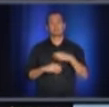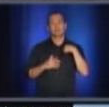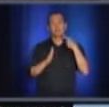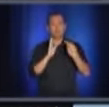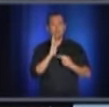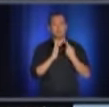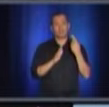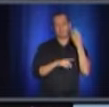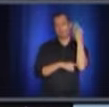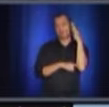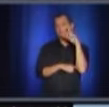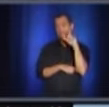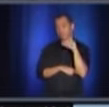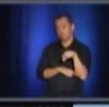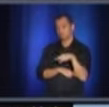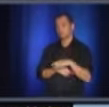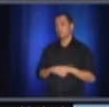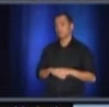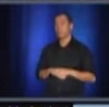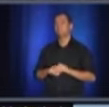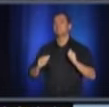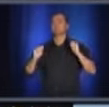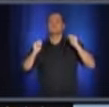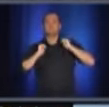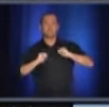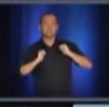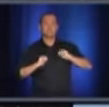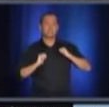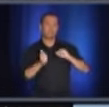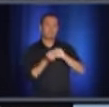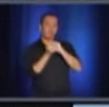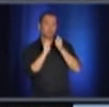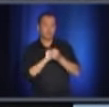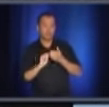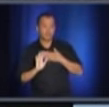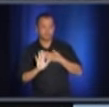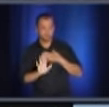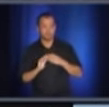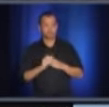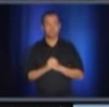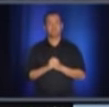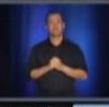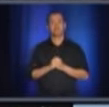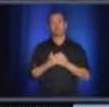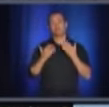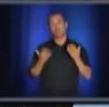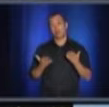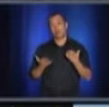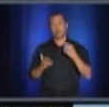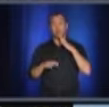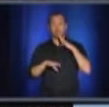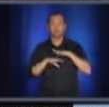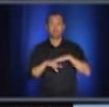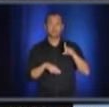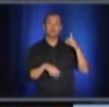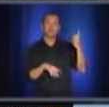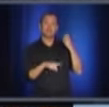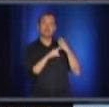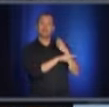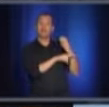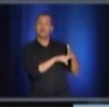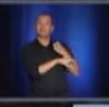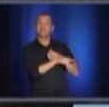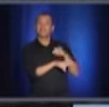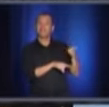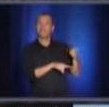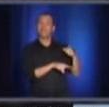Je vais essayer de traduire. Bien, c'est tout. En fait, sur la question des